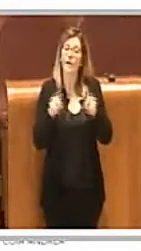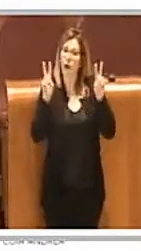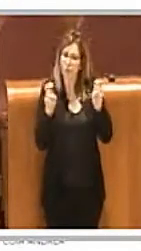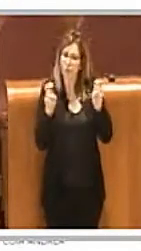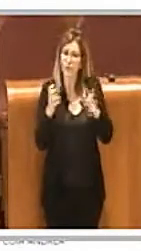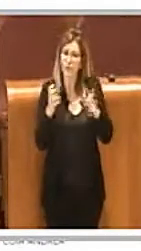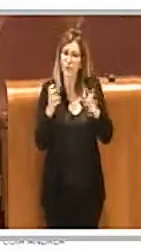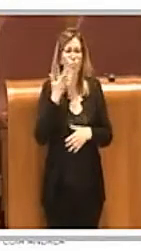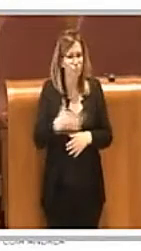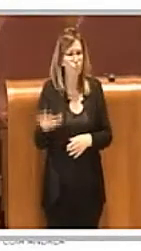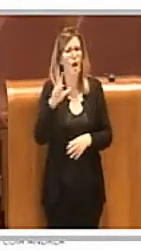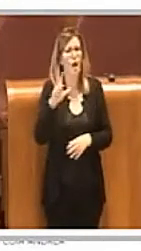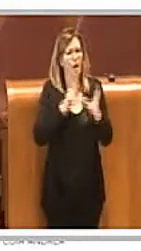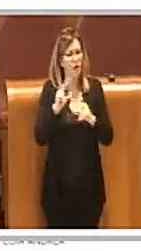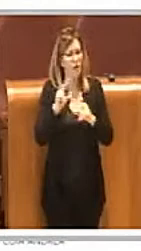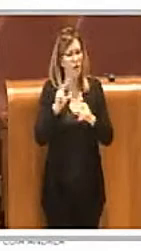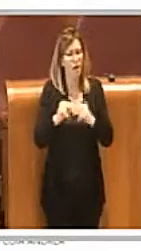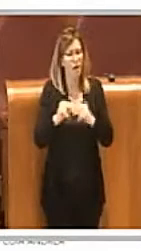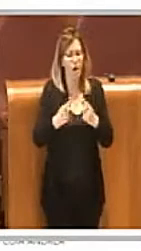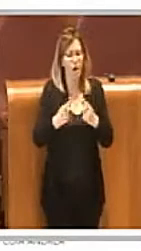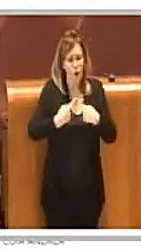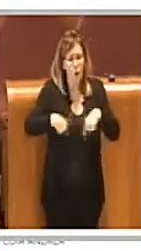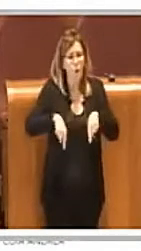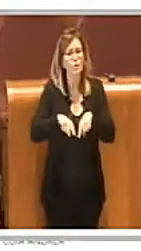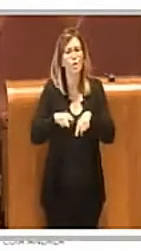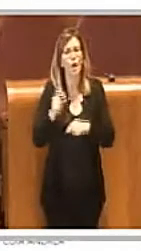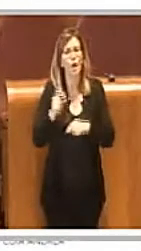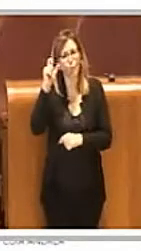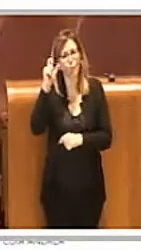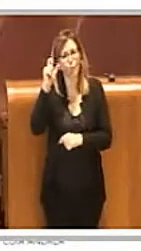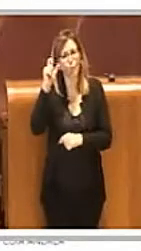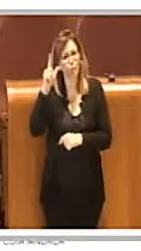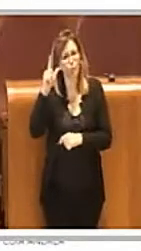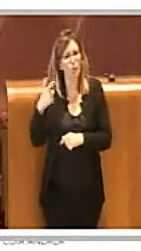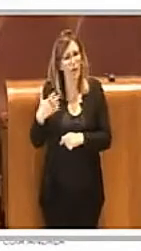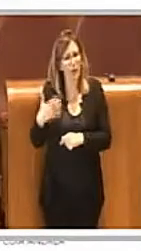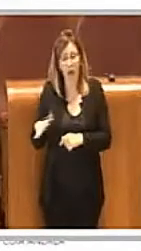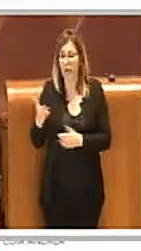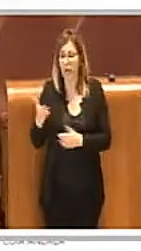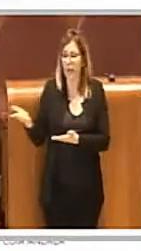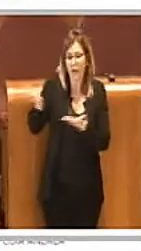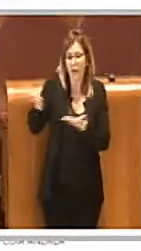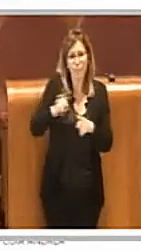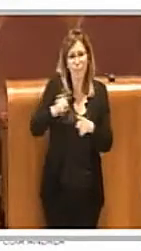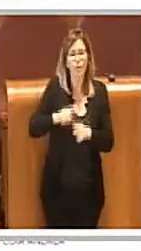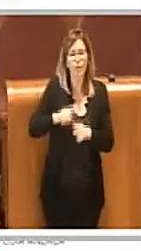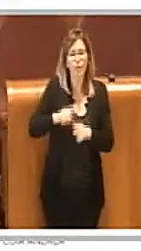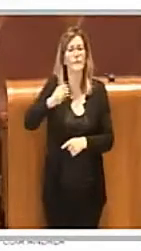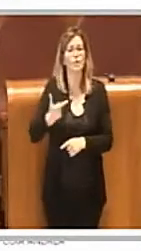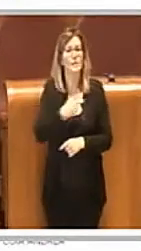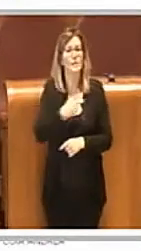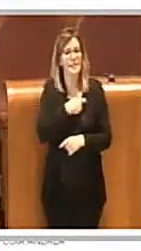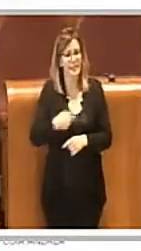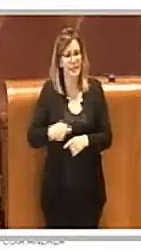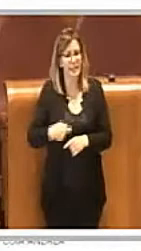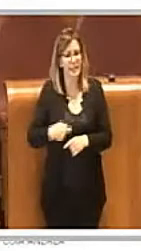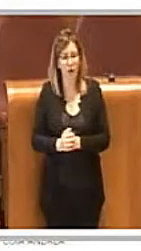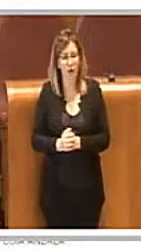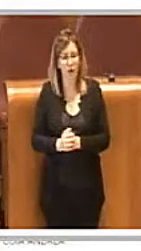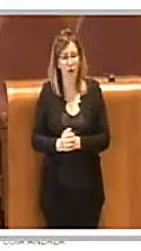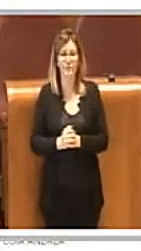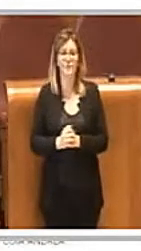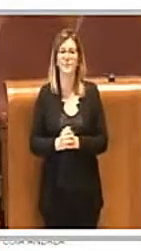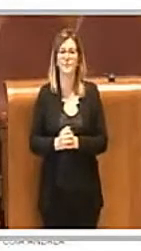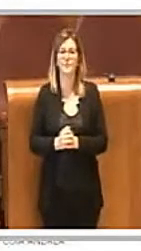parlato in una Commissione Cultura in cui abbiamo invitato anche il Vice Sindaco. Abbiamo fatto presente